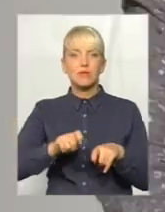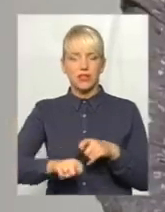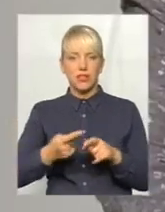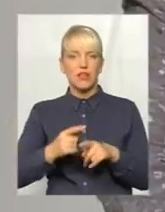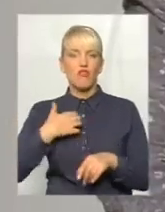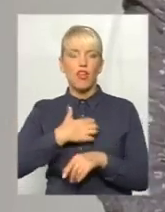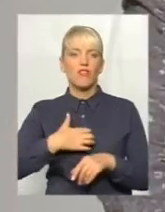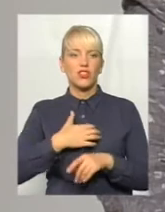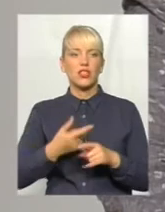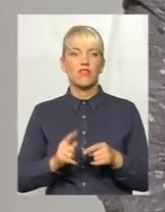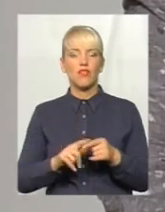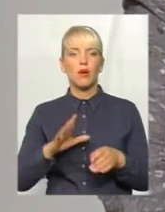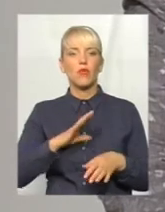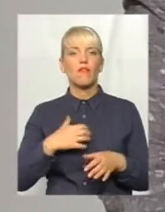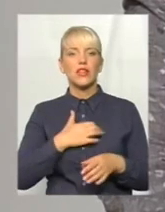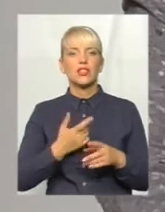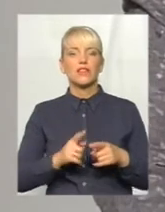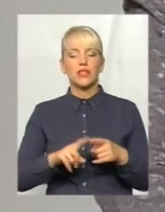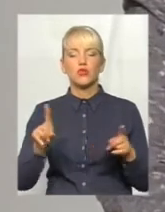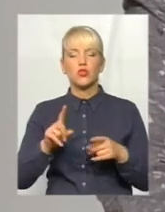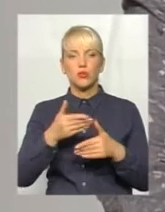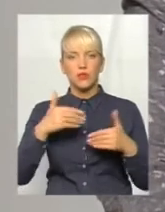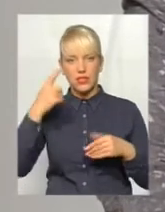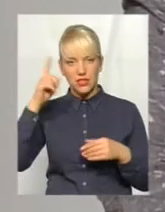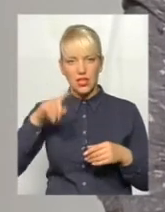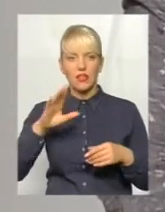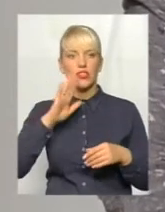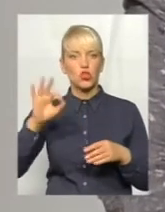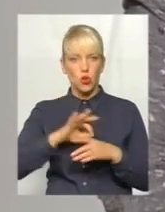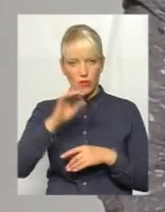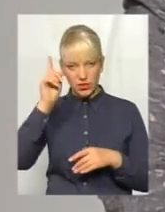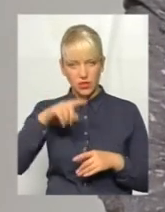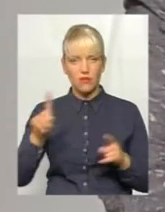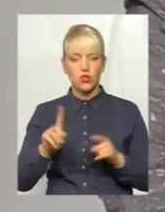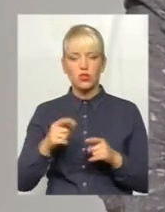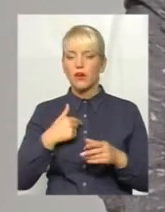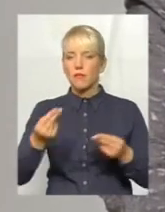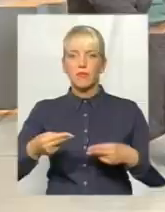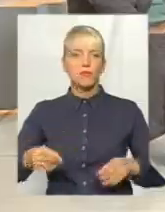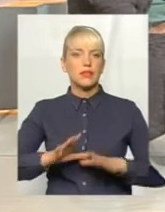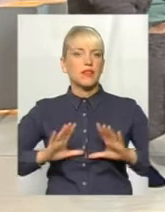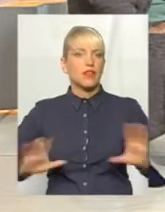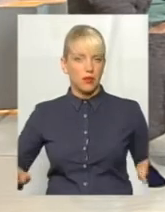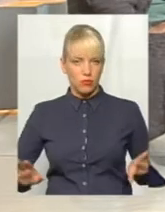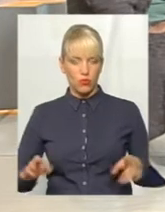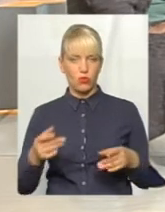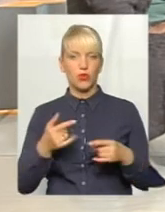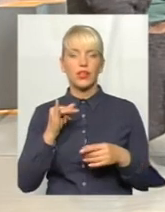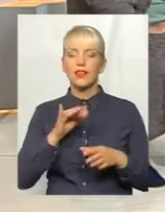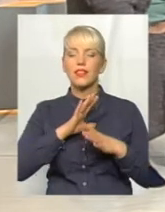важлива була на сьогодні? Вона була важлива тим, що ми знали, що і чоловік тим більше знав, що він не підписувався на документах банку